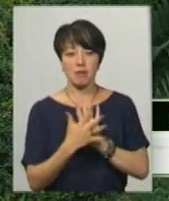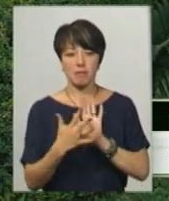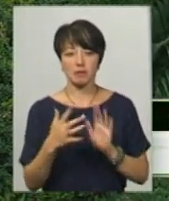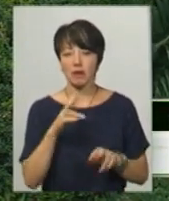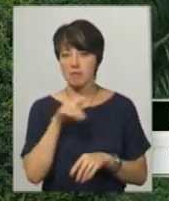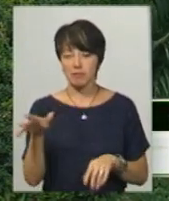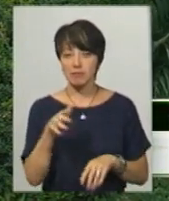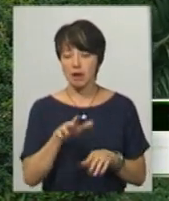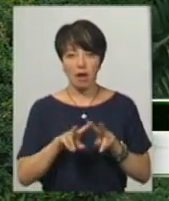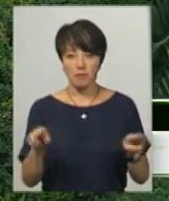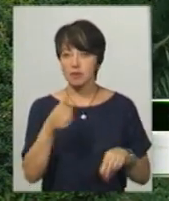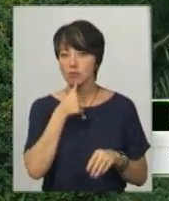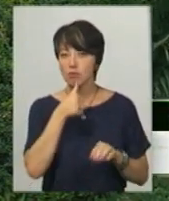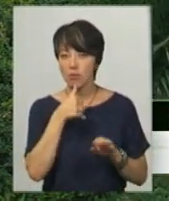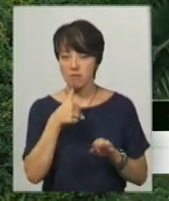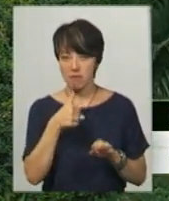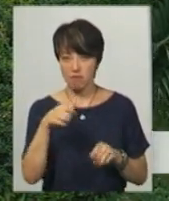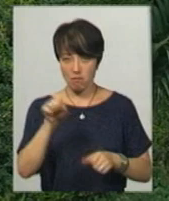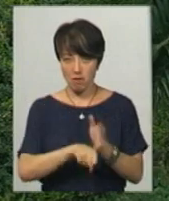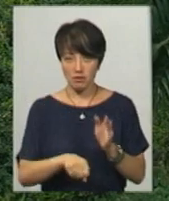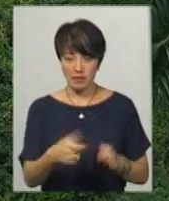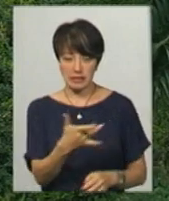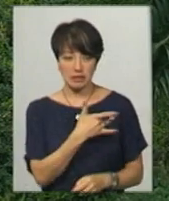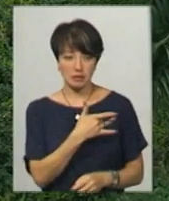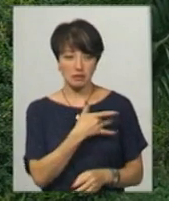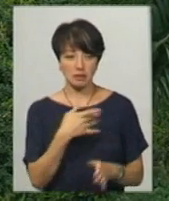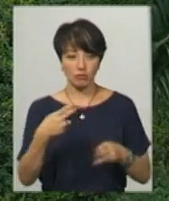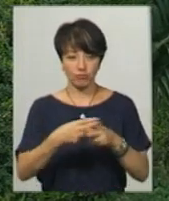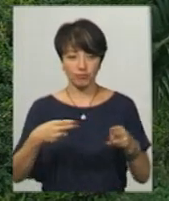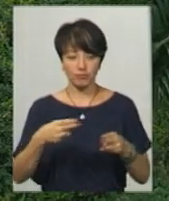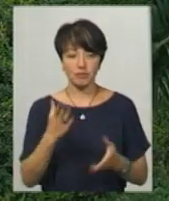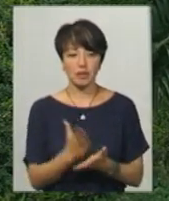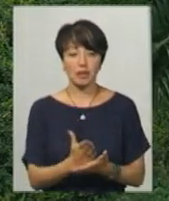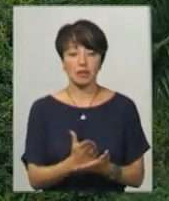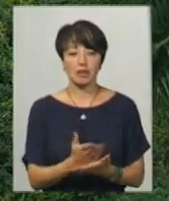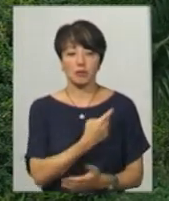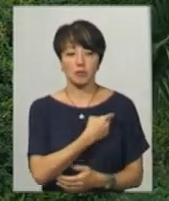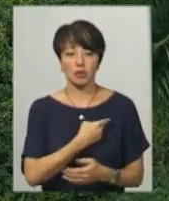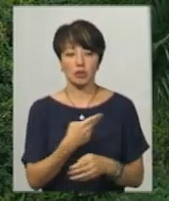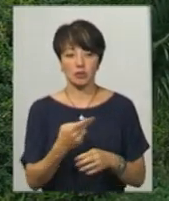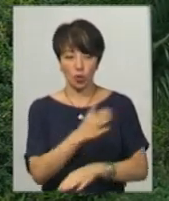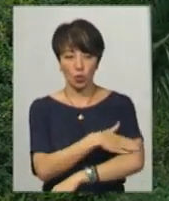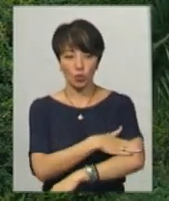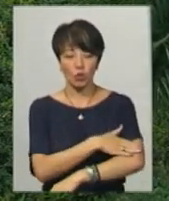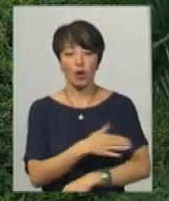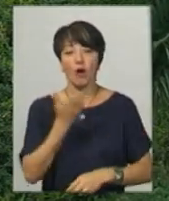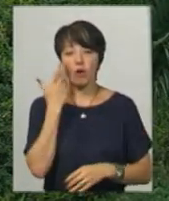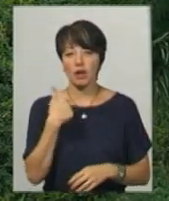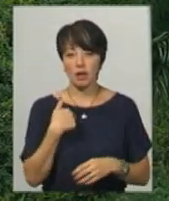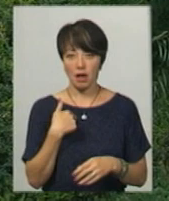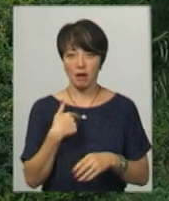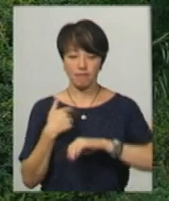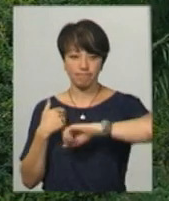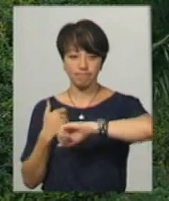на вбивство, оскільки цілилися мені в область серця. Маю зараз там поріз. Також маю порізну руку. Це вже відсталося під час того, як я